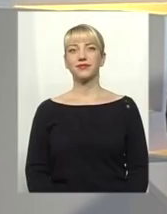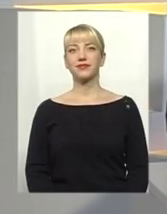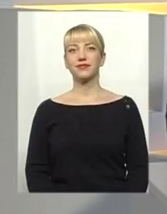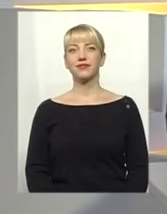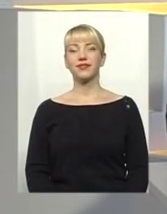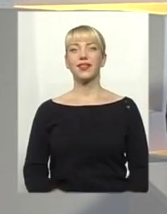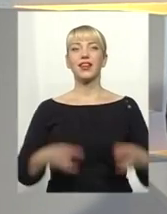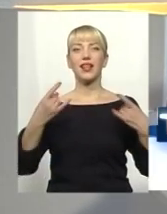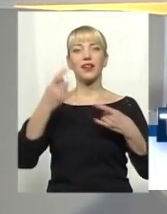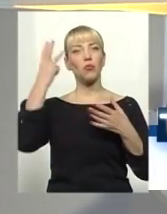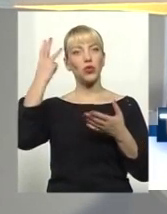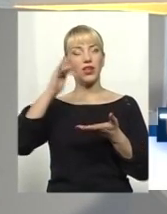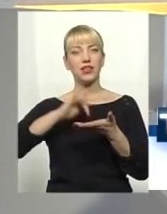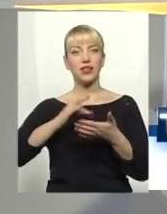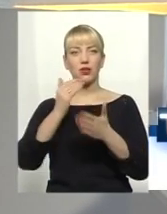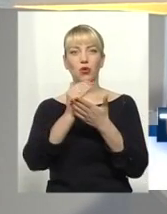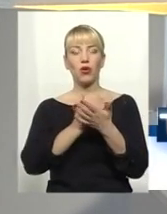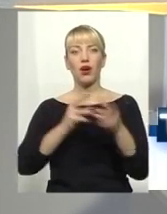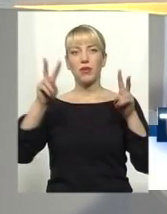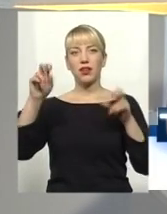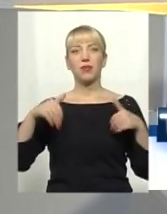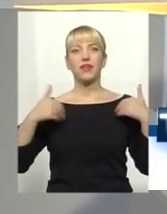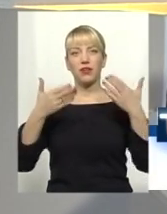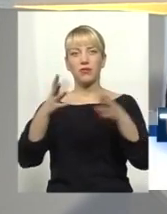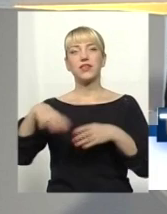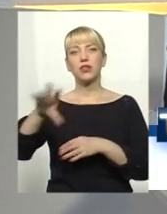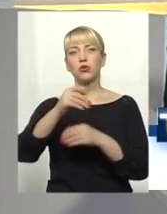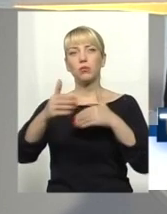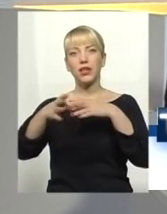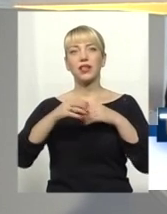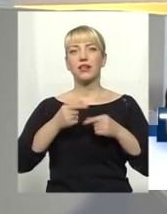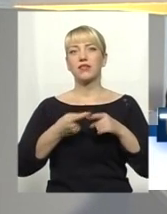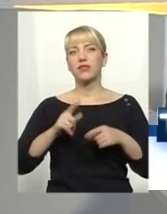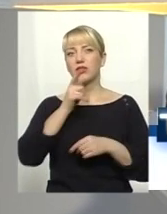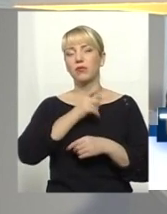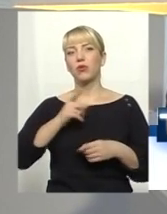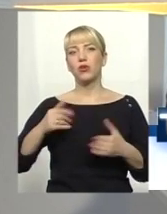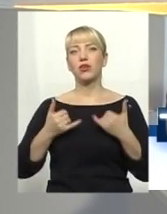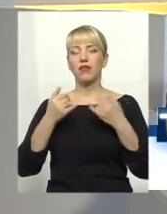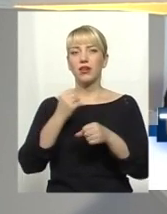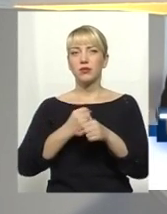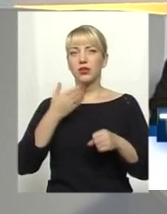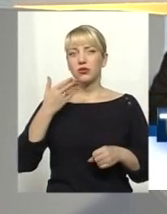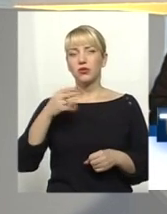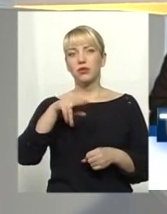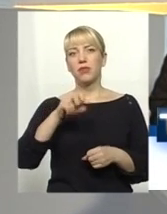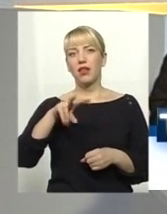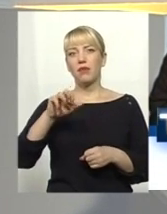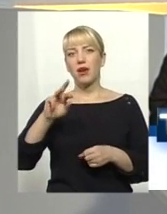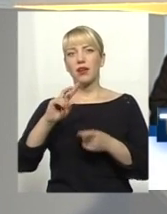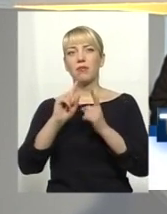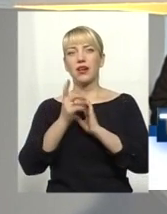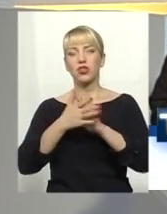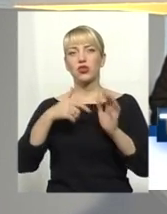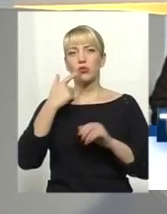На телеканалі Поділля Центр програма «Тема» вітаємо усіх, хто приєднався до нас о цій порі. У студії для вас працюють ведуша Вікторія Паламар,